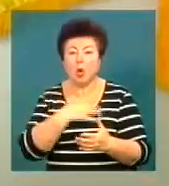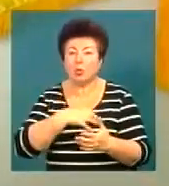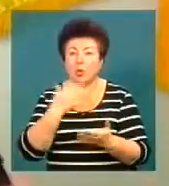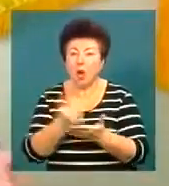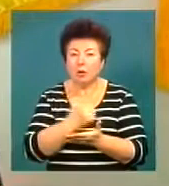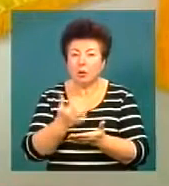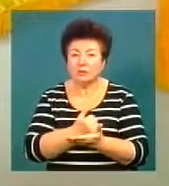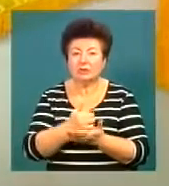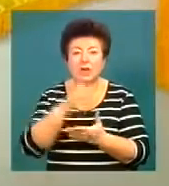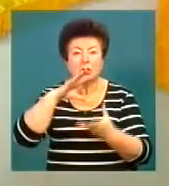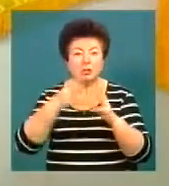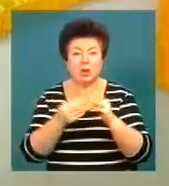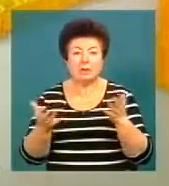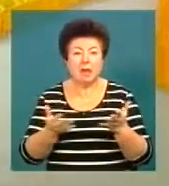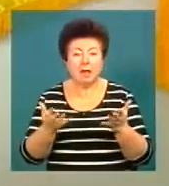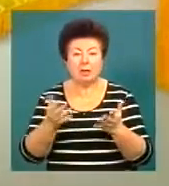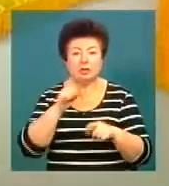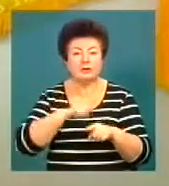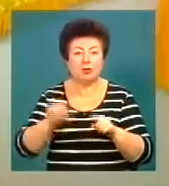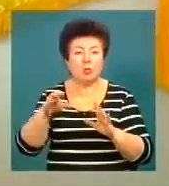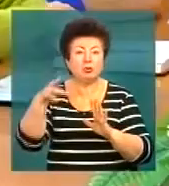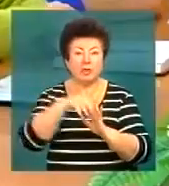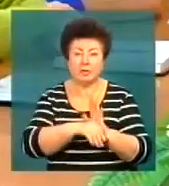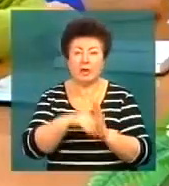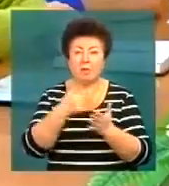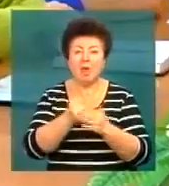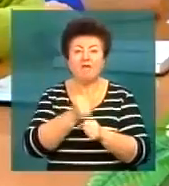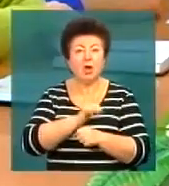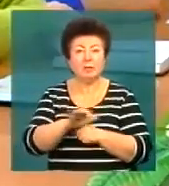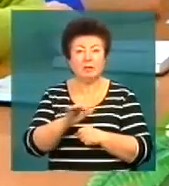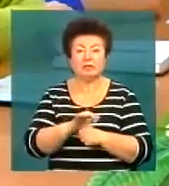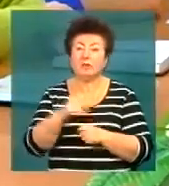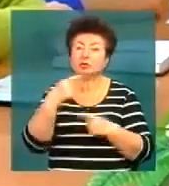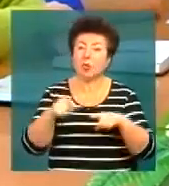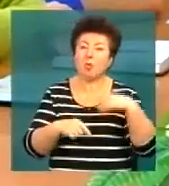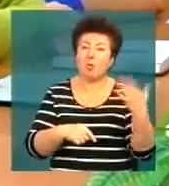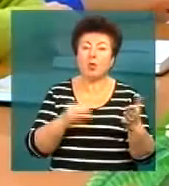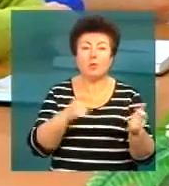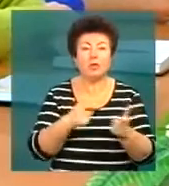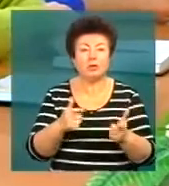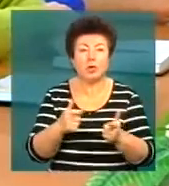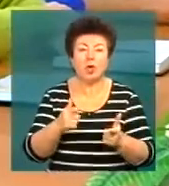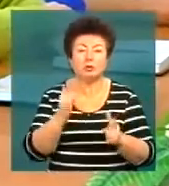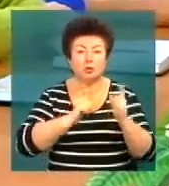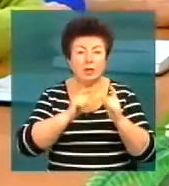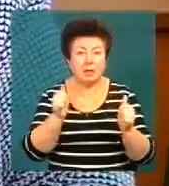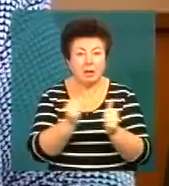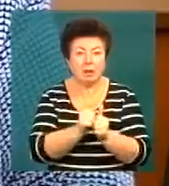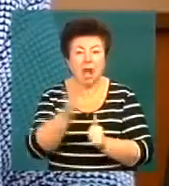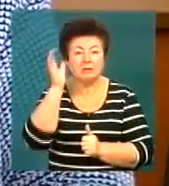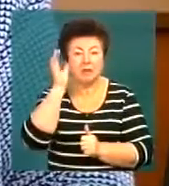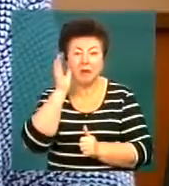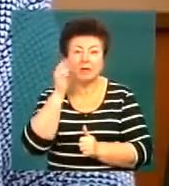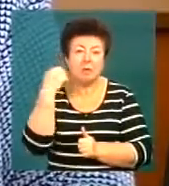актуальних дослідженнях, результати яких можна досить швидко втілити, скажімо, у виробництво. З іншого боку, на підготовці поряд зі студентами та